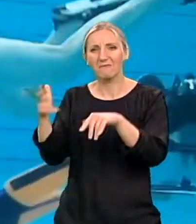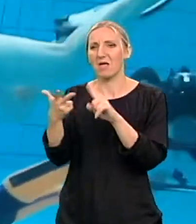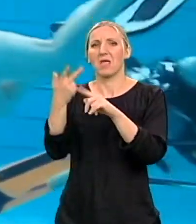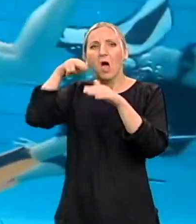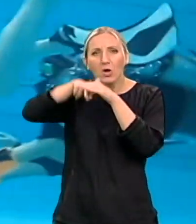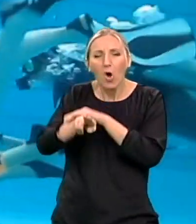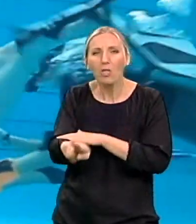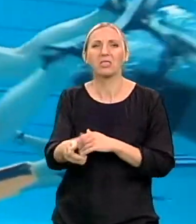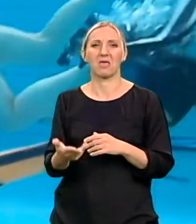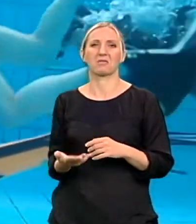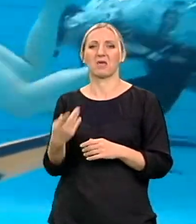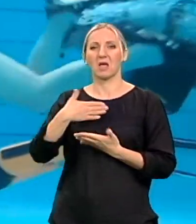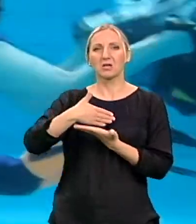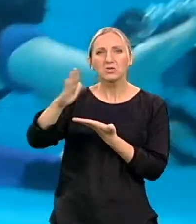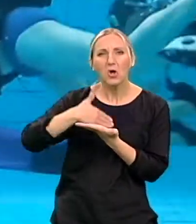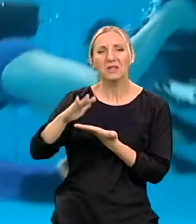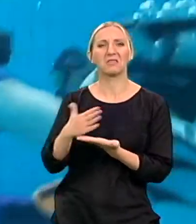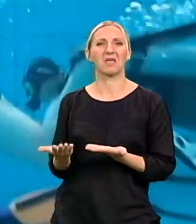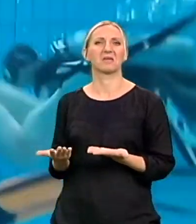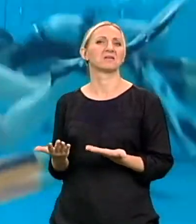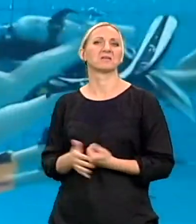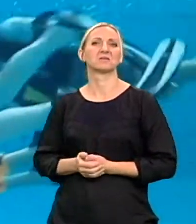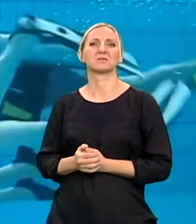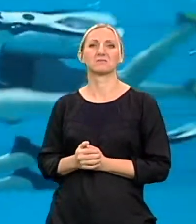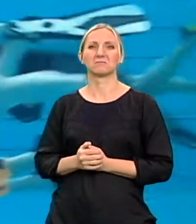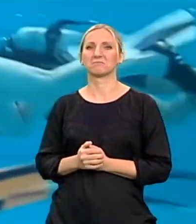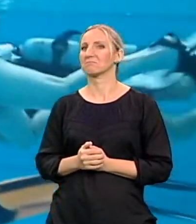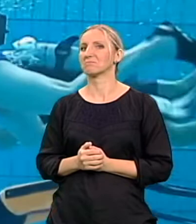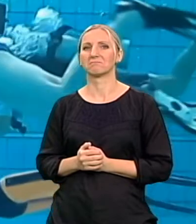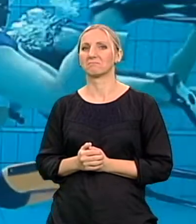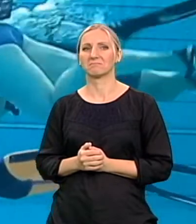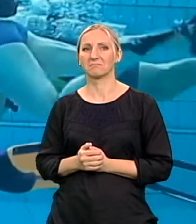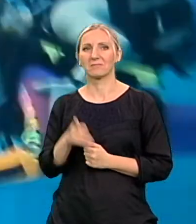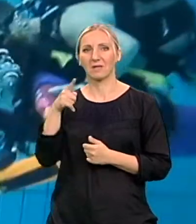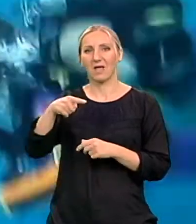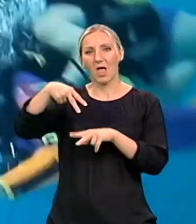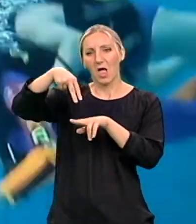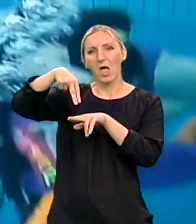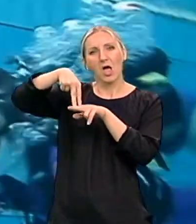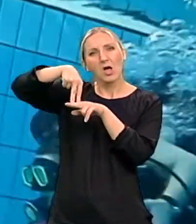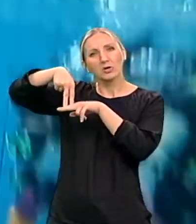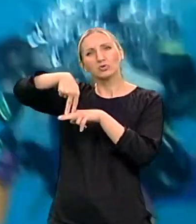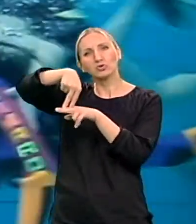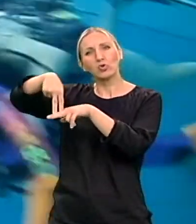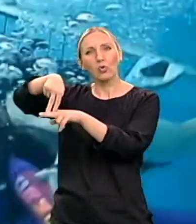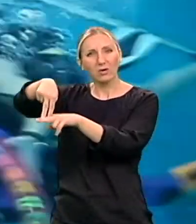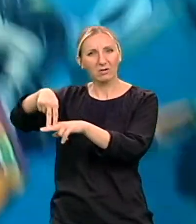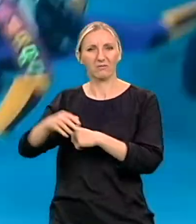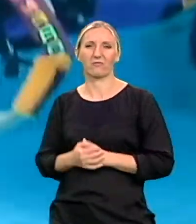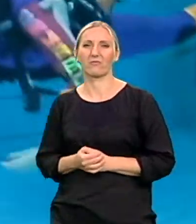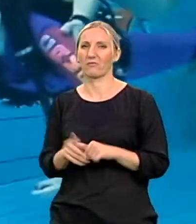ronjenje, stoni tenis, adaptivno surfovanje. sam također probala na Floridi.